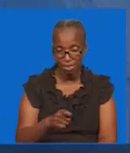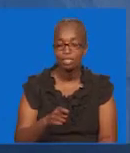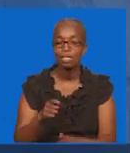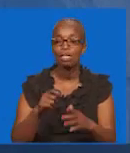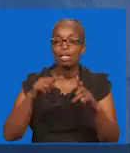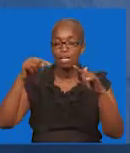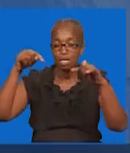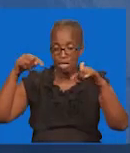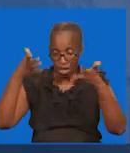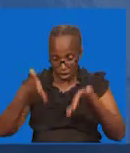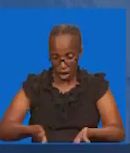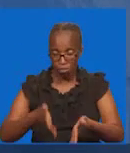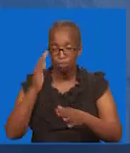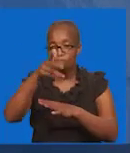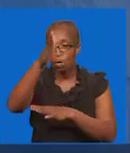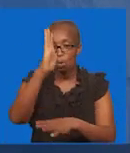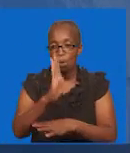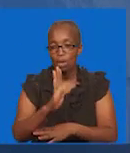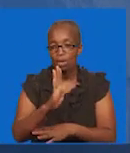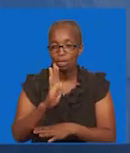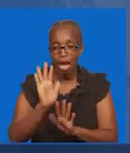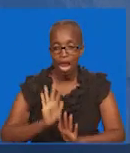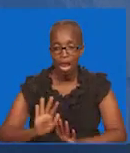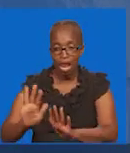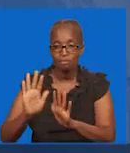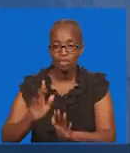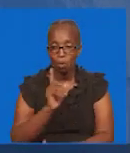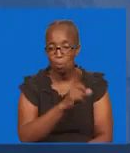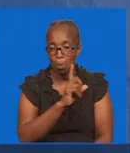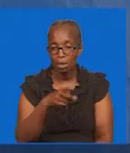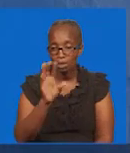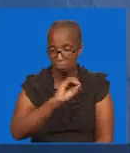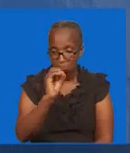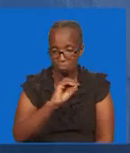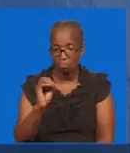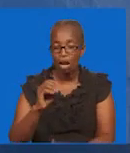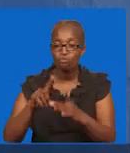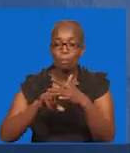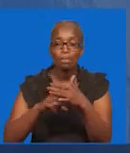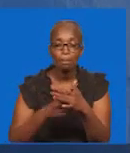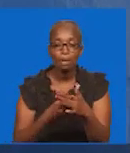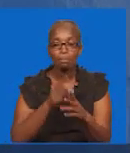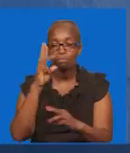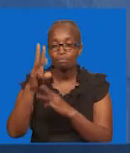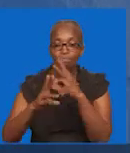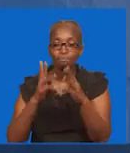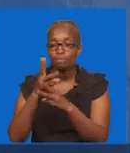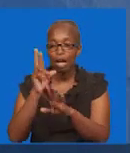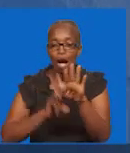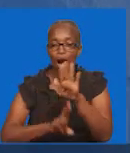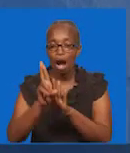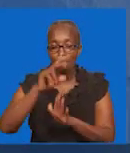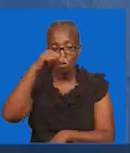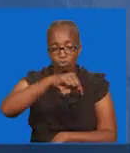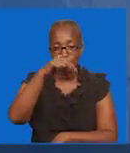Now God has not let his people Without sufficient means Of safety warnings From the beginning of